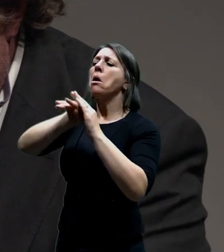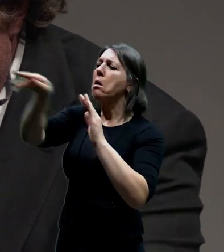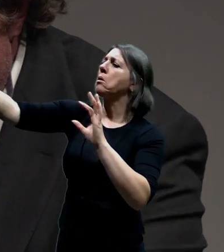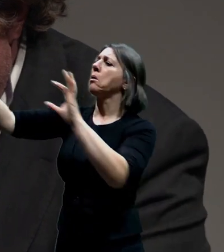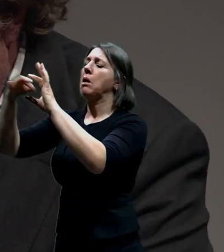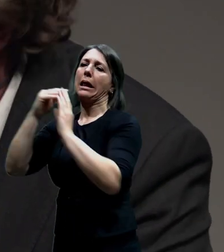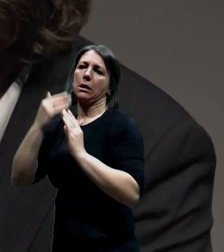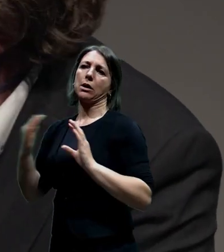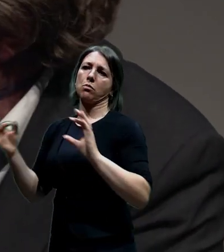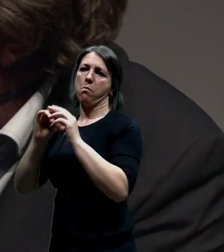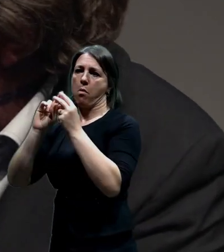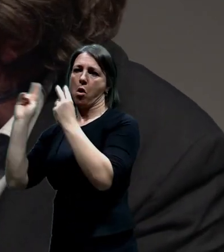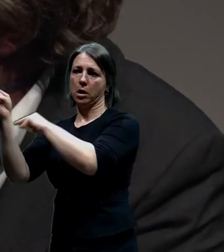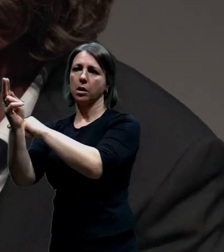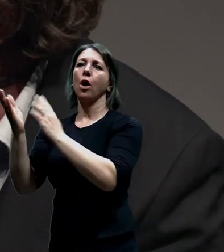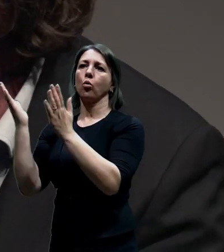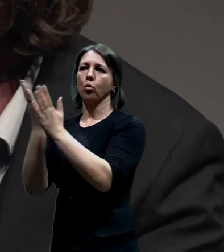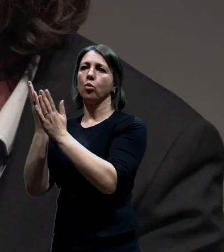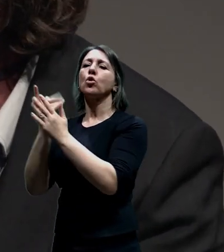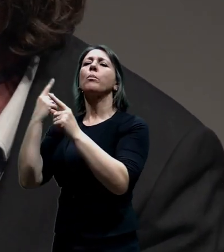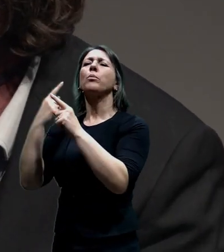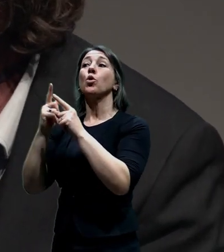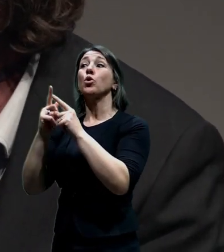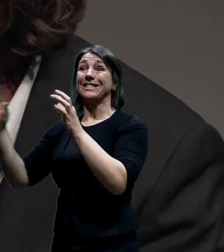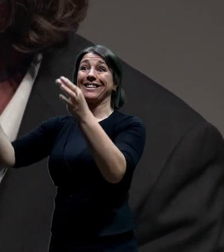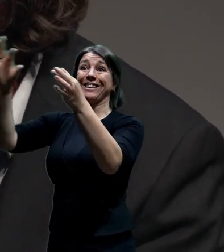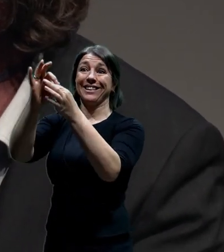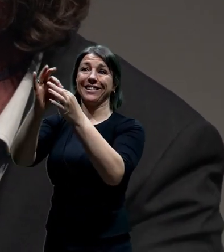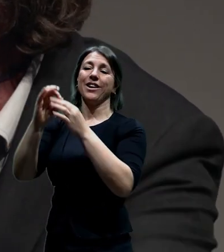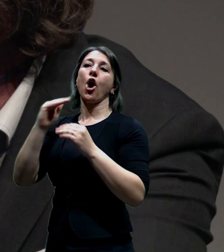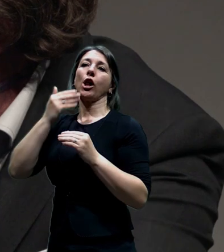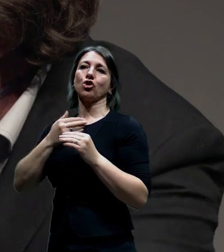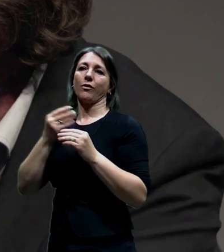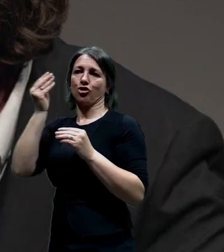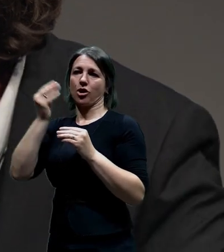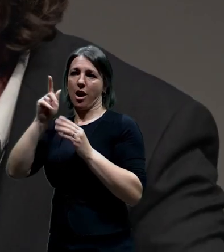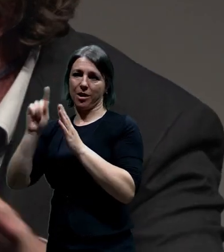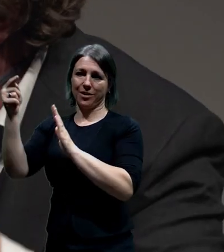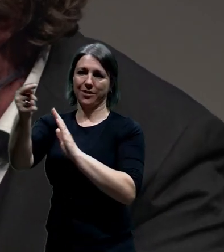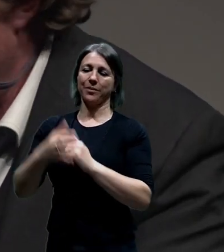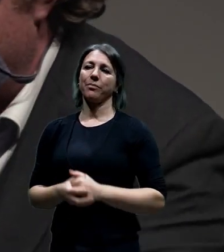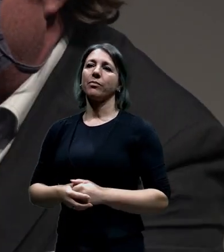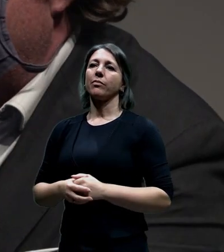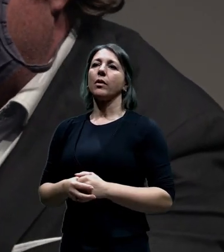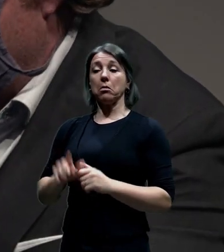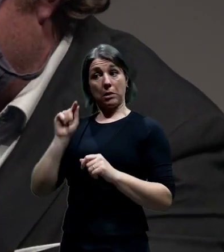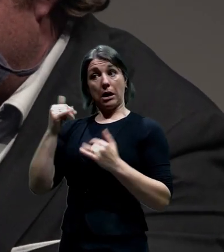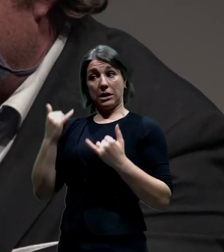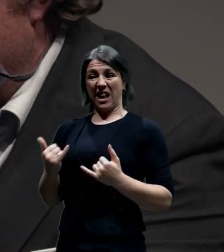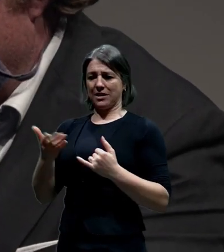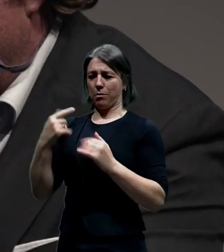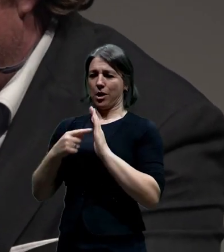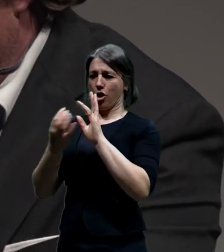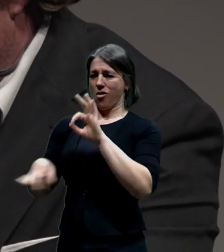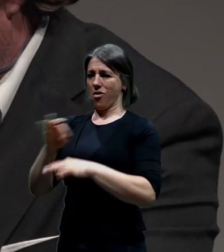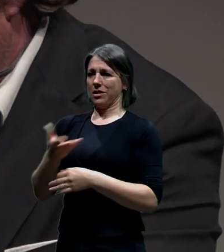s tunelem v Holešovičkách, který má jakoby menší kapacitu vzhledem k celému tomu konceptu. To jsme dneska neukázali,